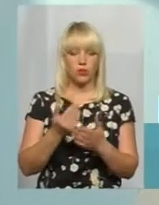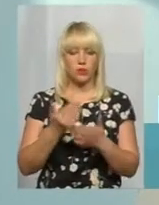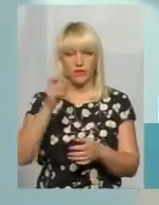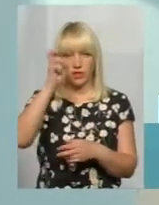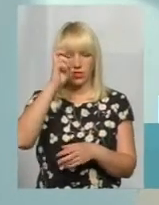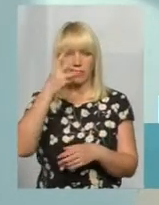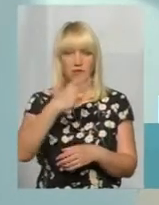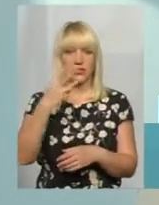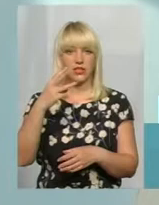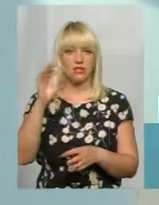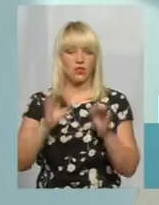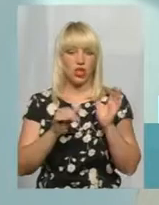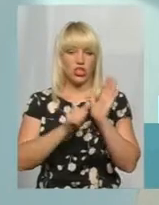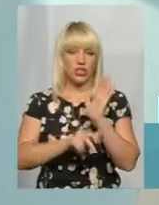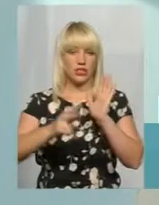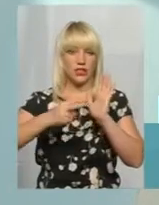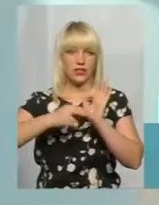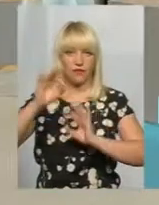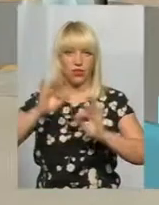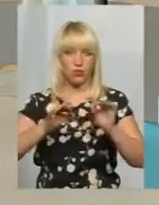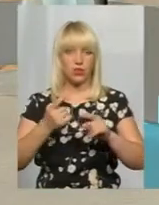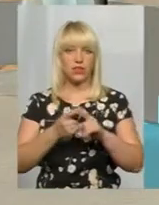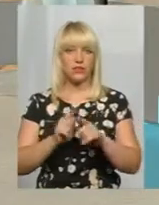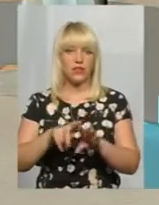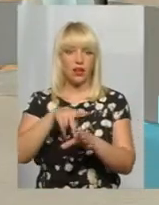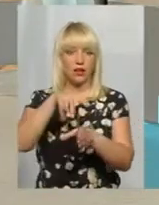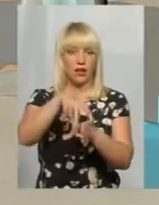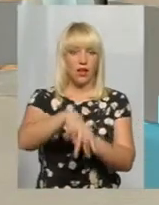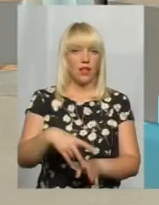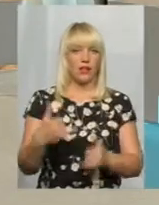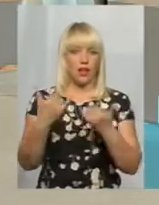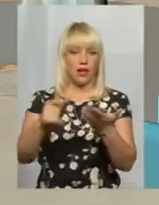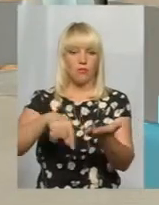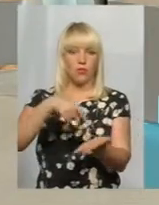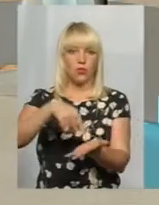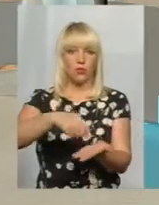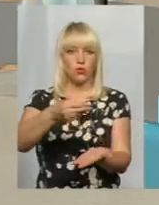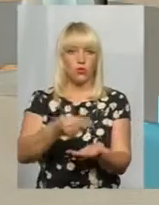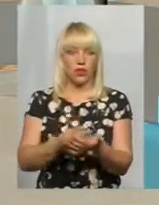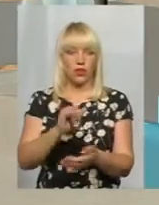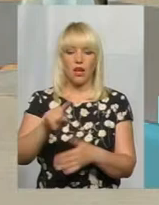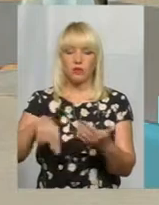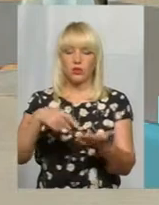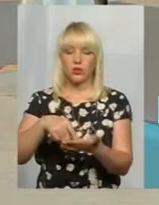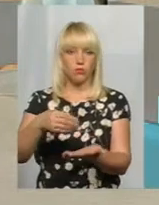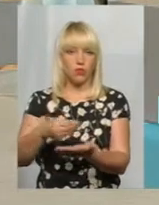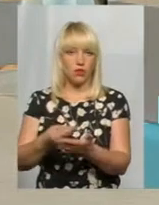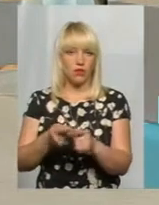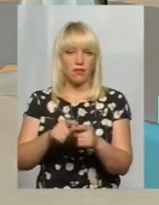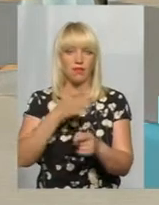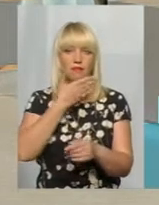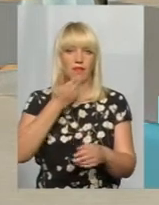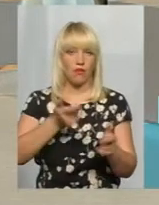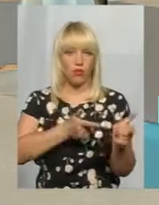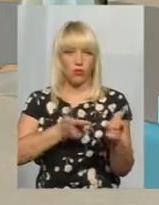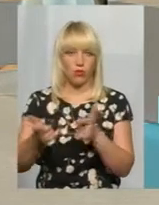Тобто 67% поклидається на місцевий бюджет. Однозначно, що місцевий бюджет до такого не готовий. Крім